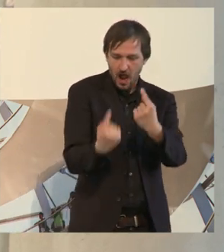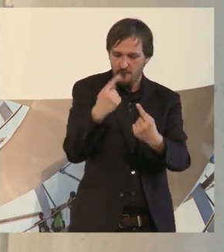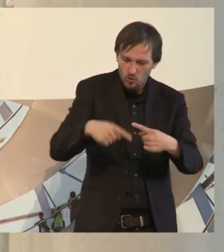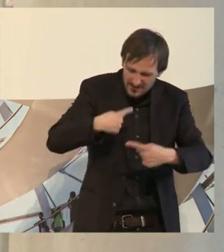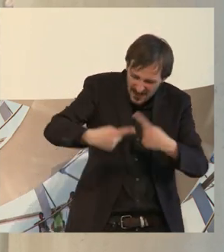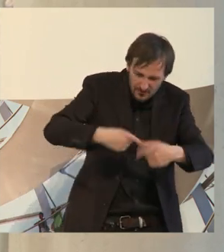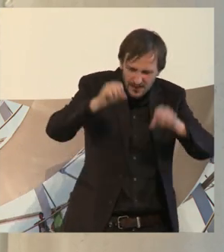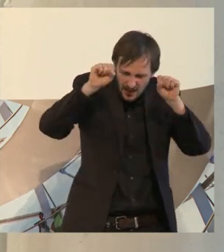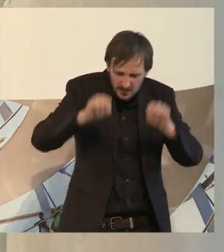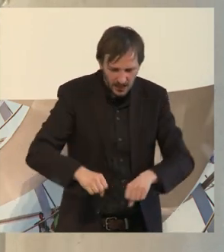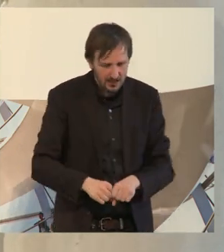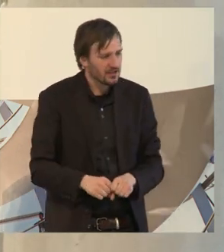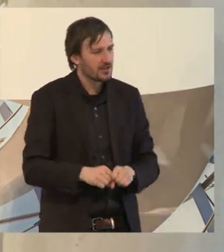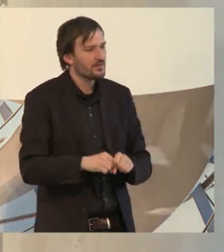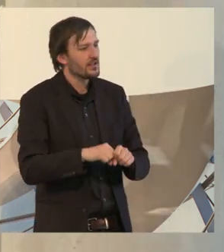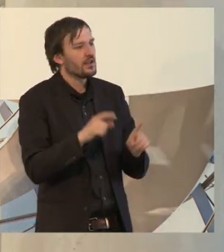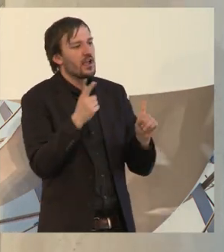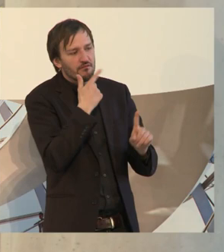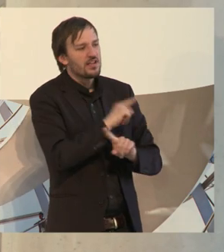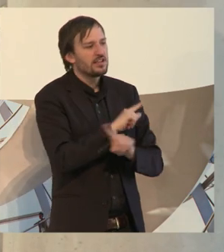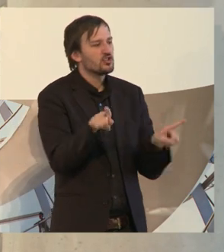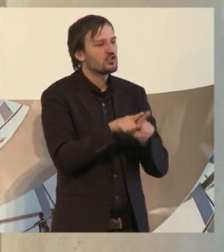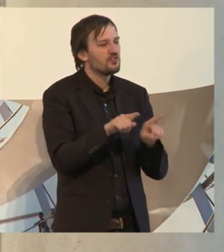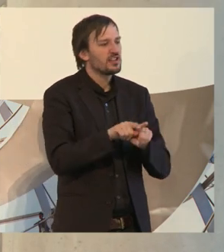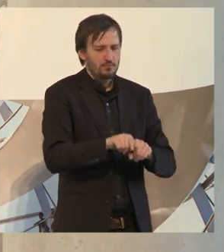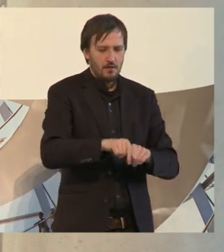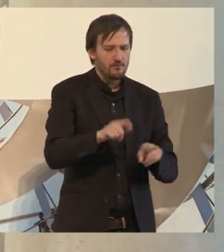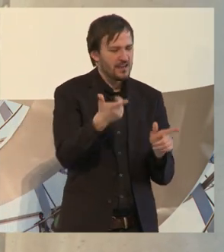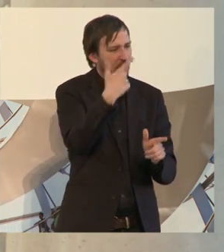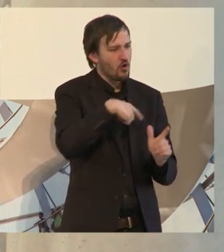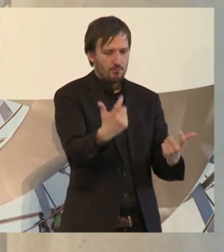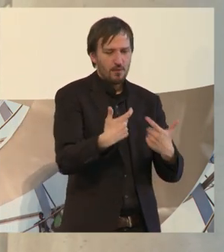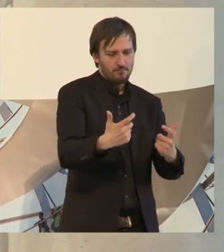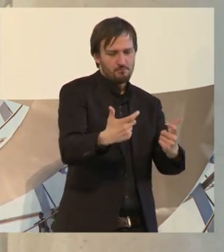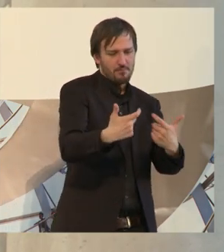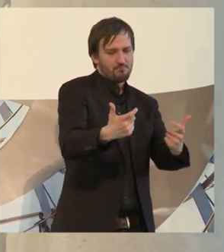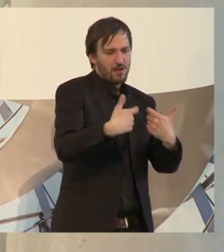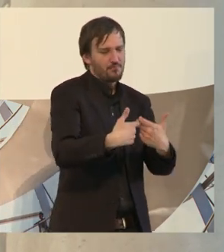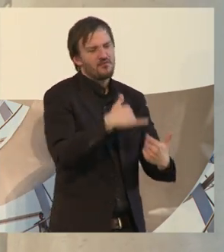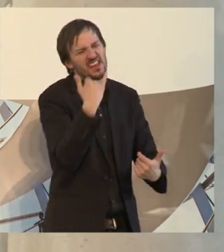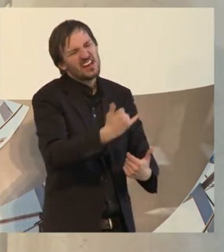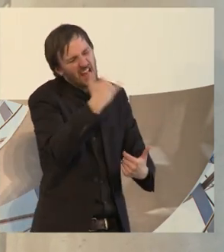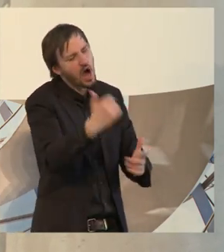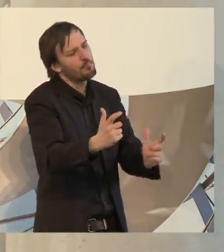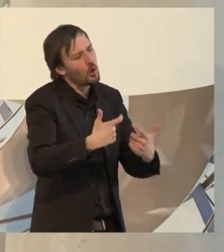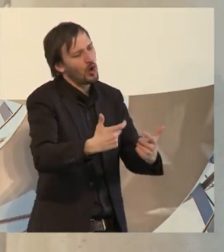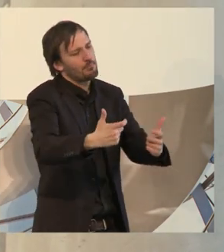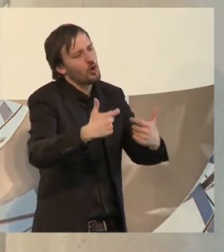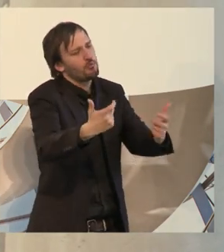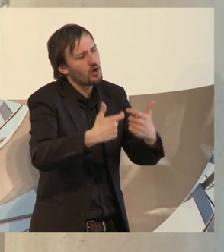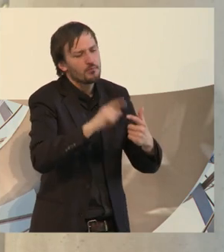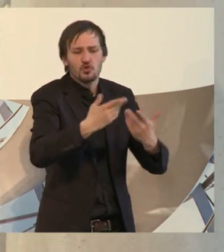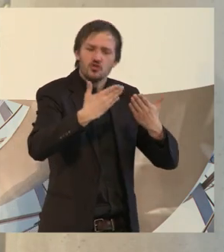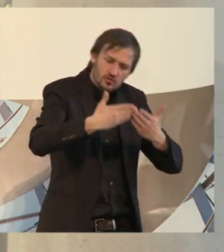entwickeln können. Und es muss nicht immer so steinige Laufbahnen geben wie meinen, wo einem jahrelang was zwischen die Füße gestoßen werden. Und ich finde,